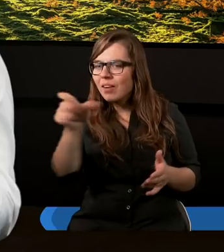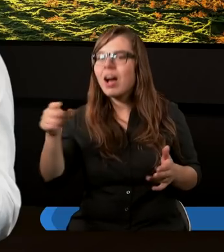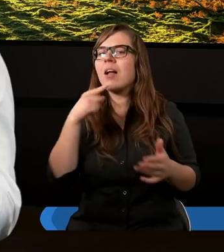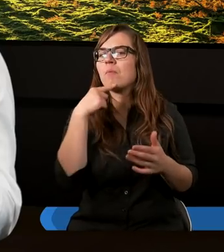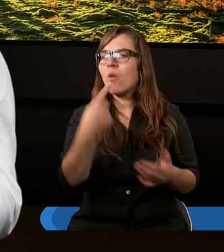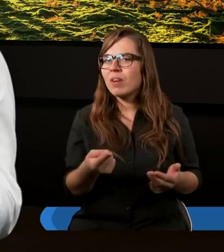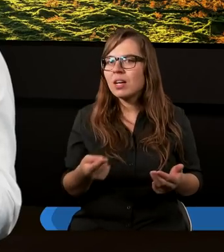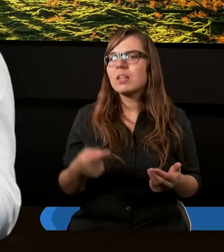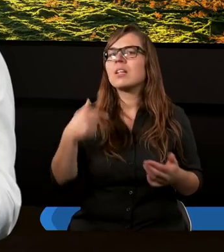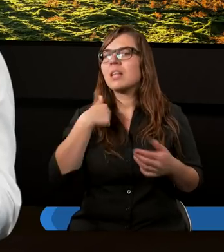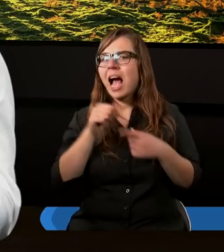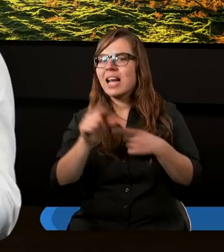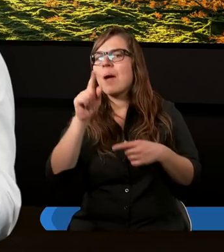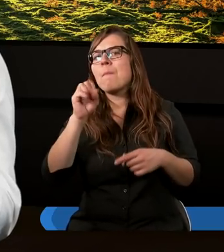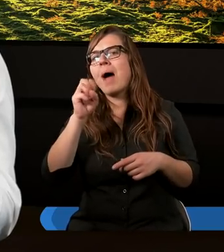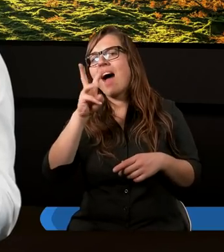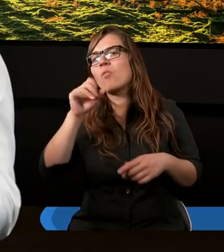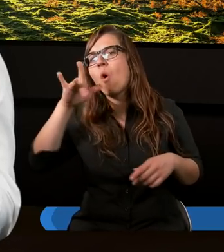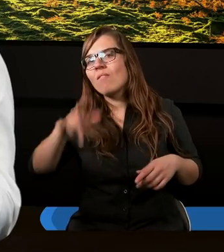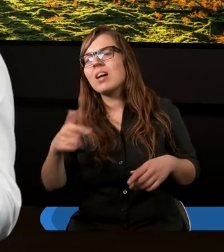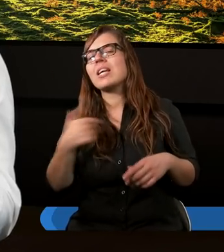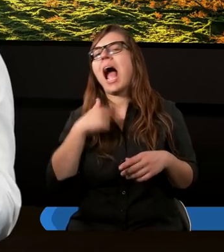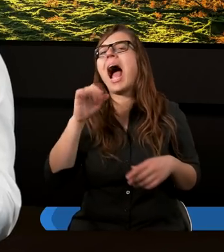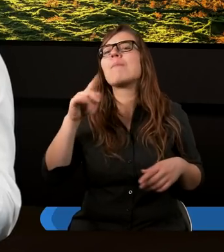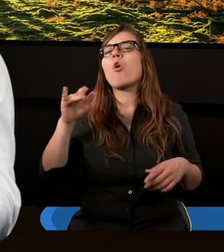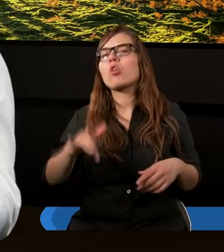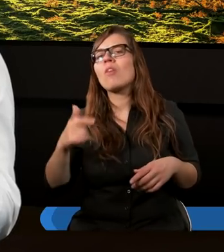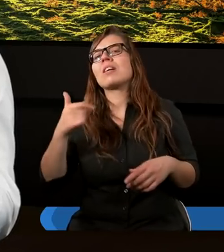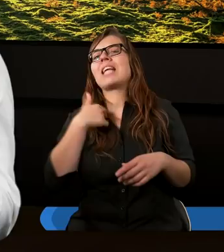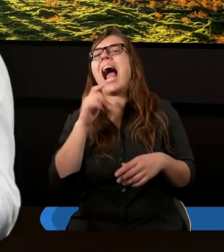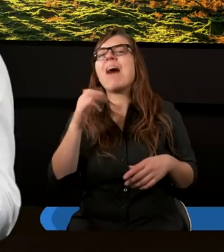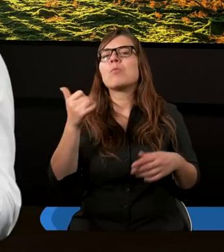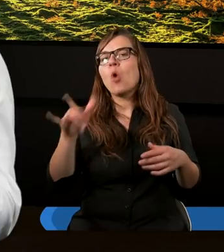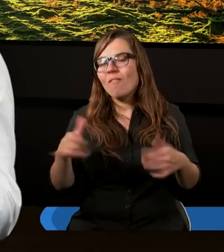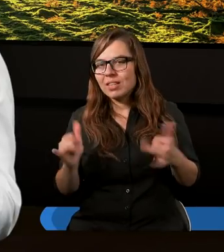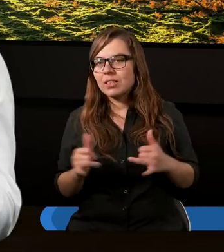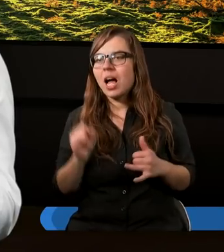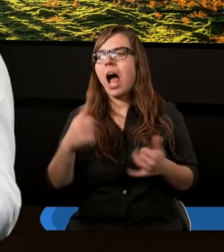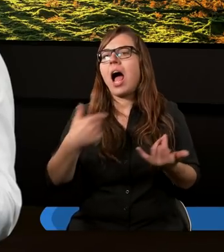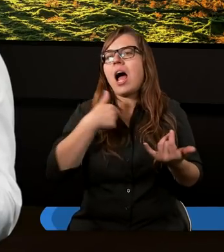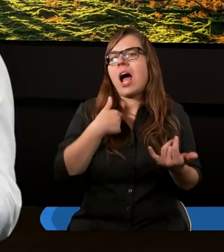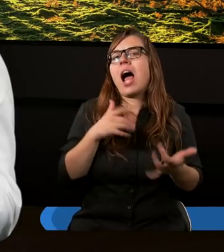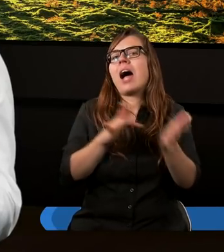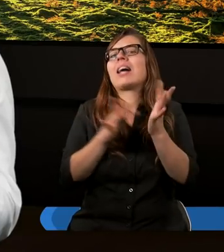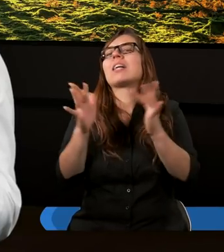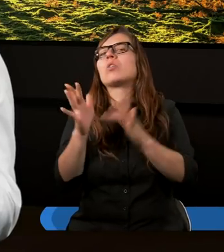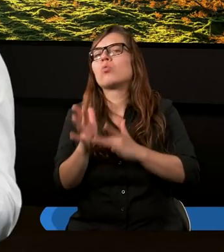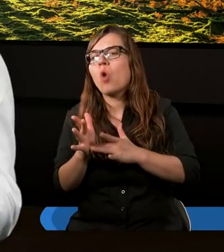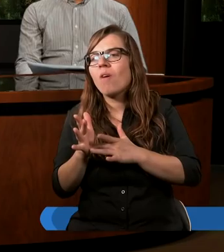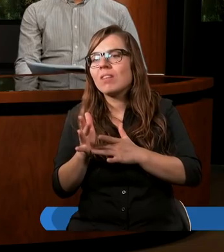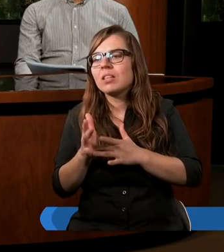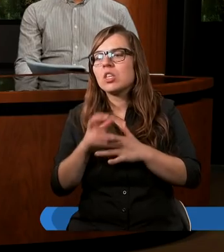powiada Ja jestem Pawłowy, a ja Apollosowy, a ja Kefasowy, a ja Chrystusowy.